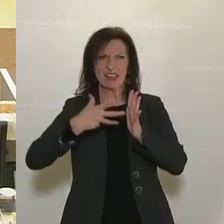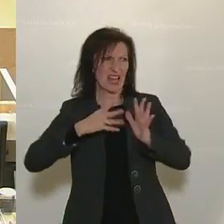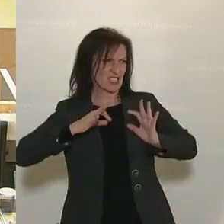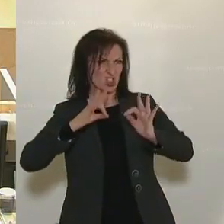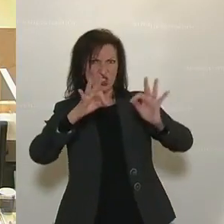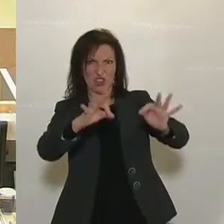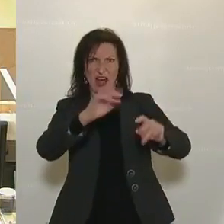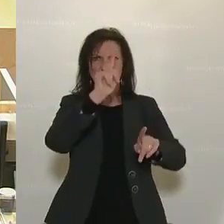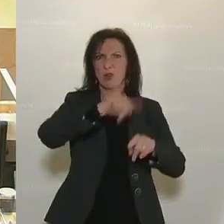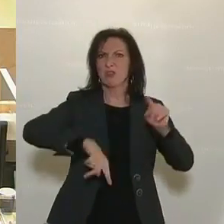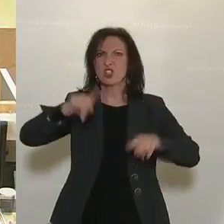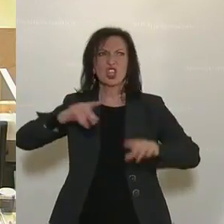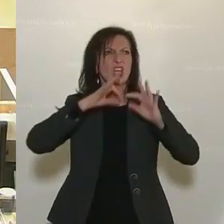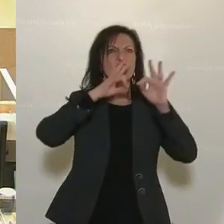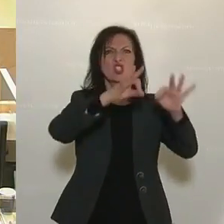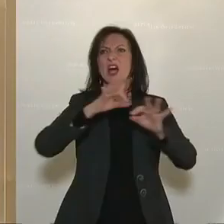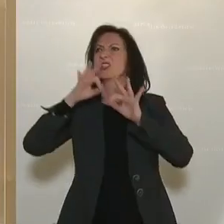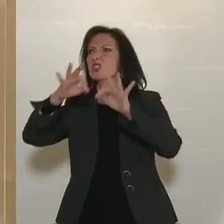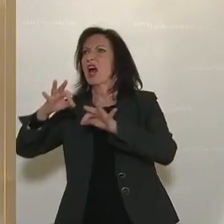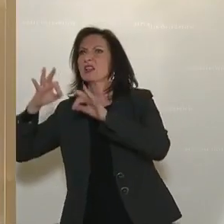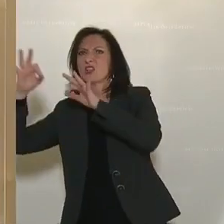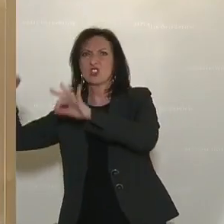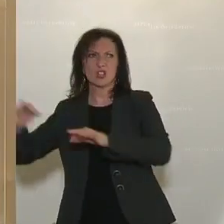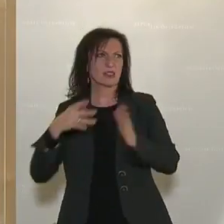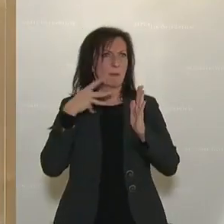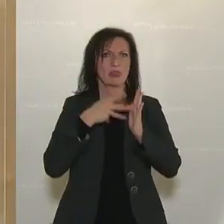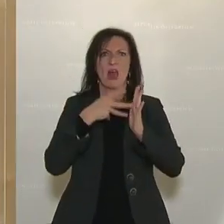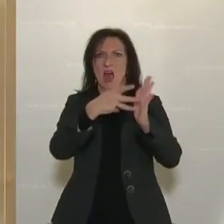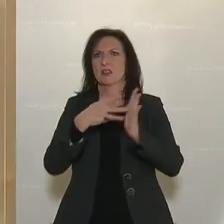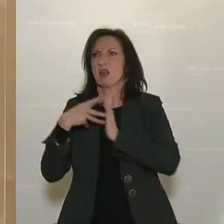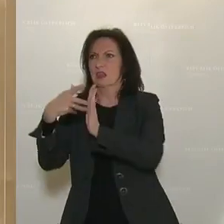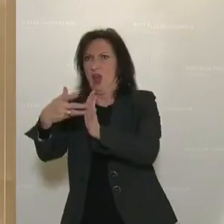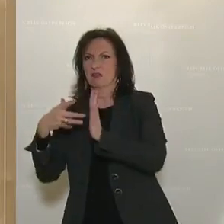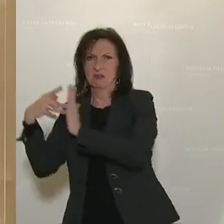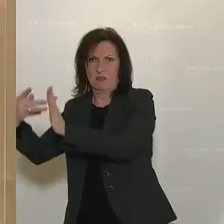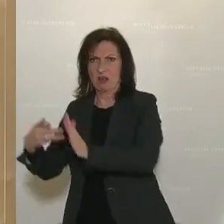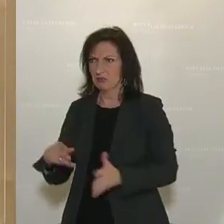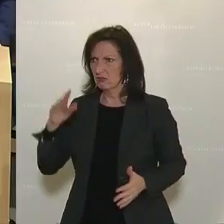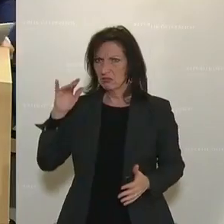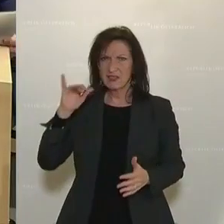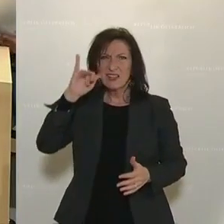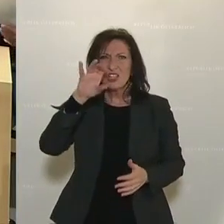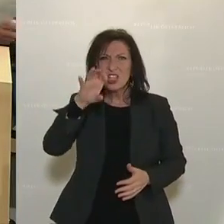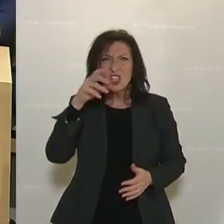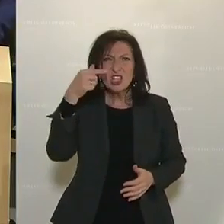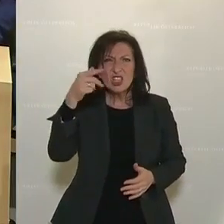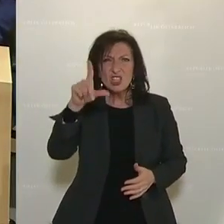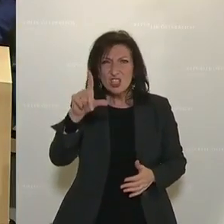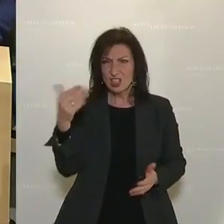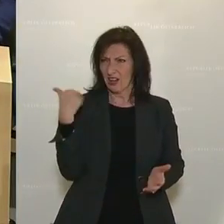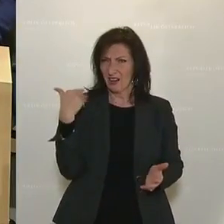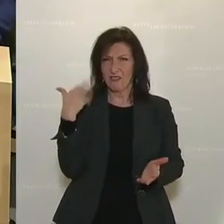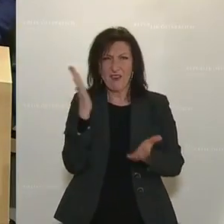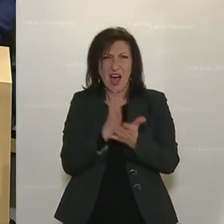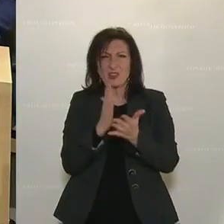verschiedene Teststraßen dieses Landes treiben. Ja, ich weiß nicht, haben Sie mit Ischgl noch nicht genug angerichtet? Das war doch das erste